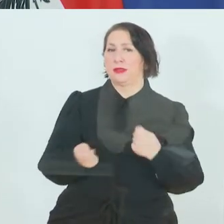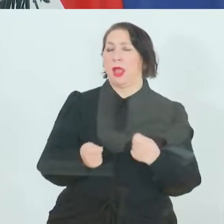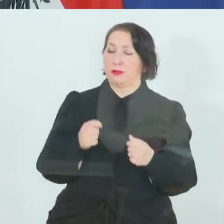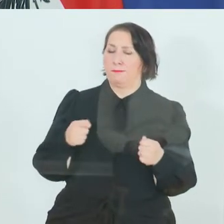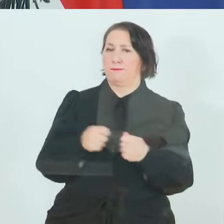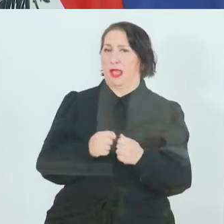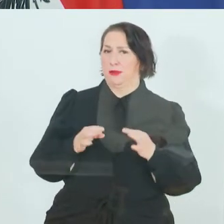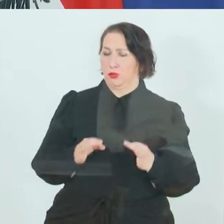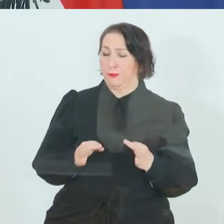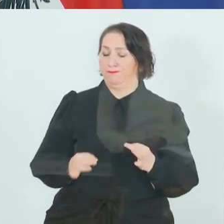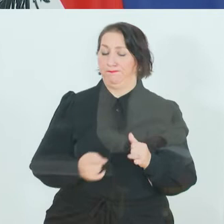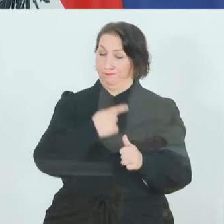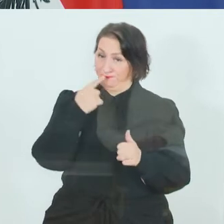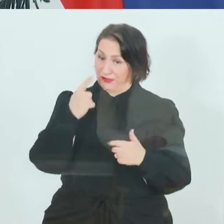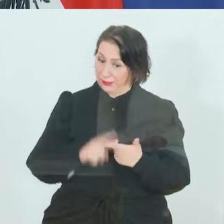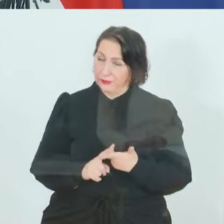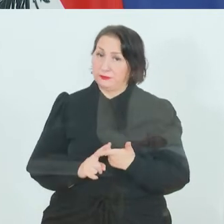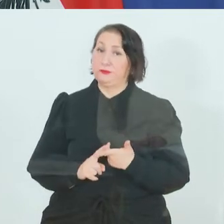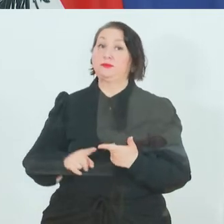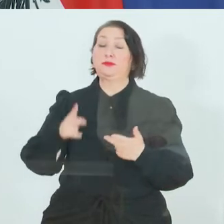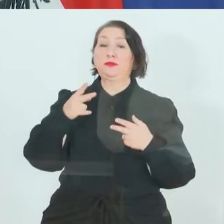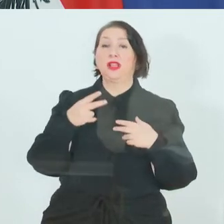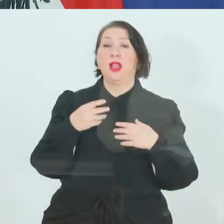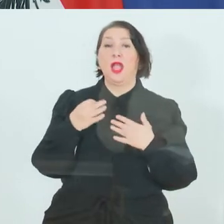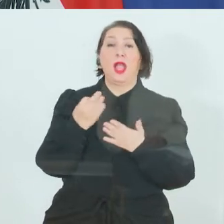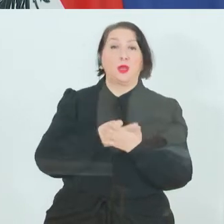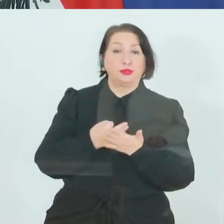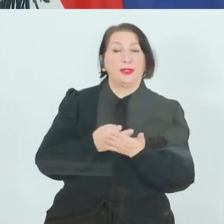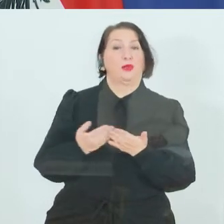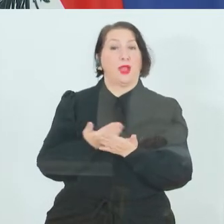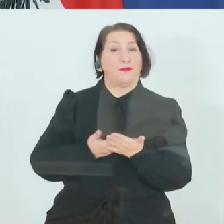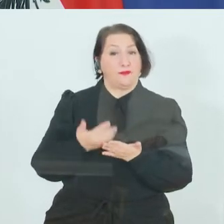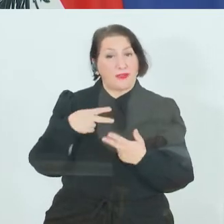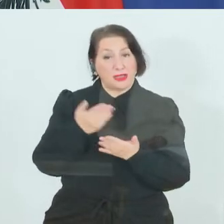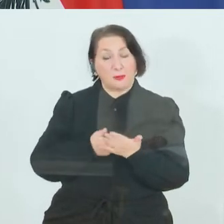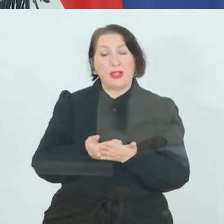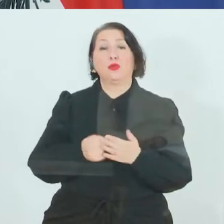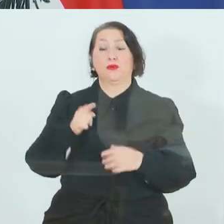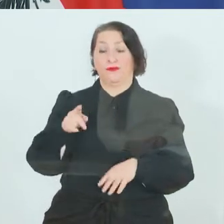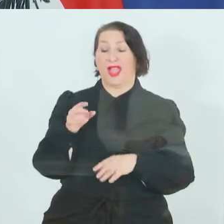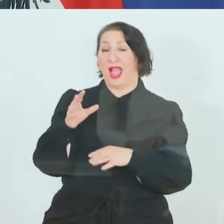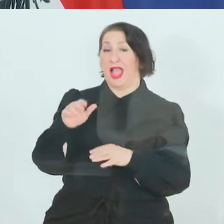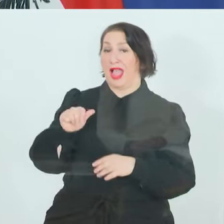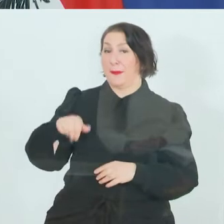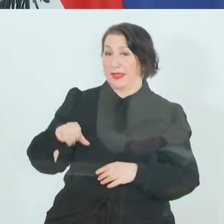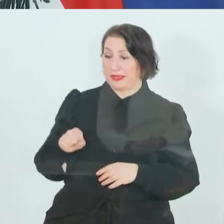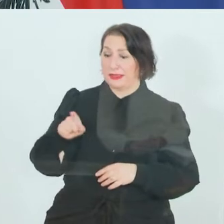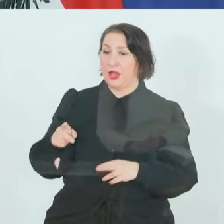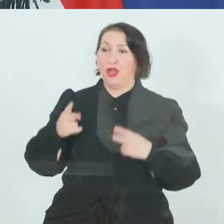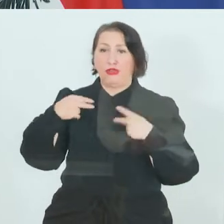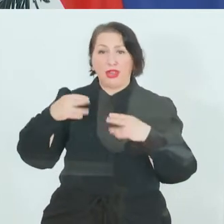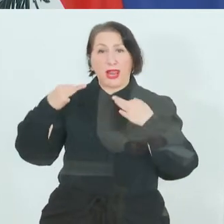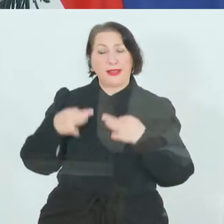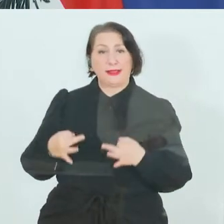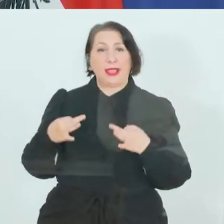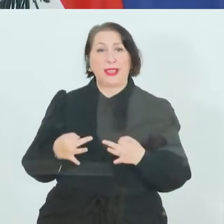Zweitens alle Weiter- und Ausbildungsmaßnahmen durch das AMS mit den vielen Trägern, die in